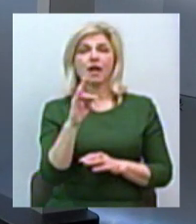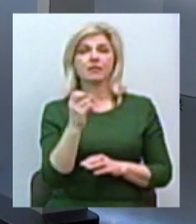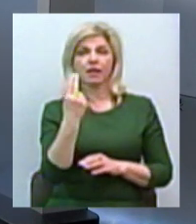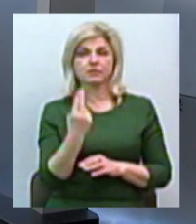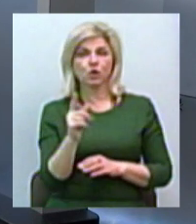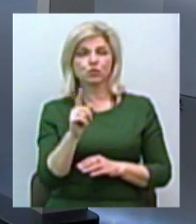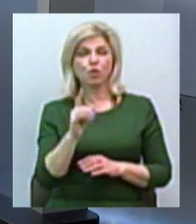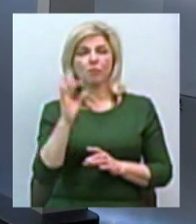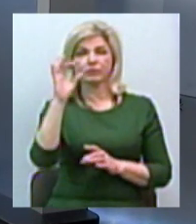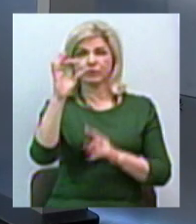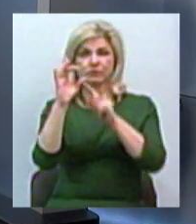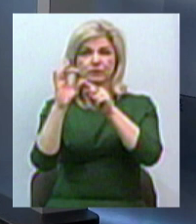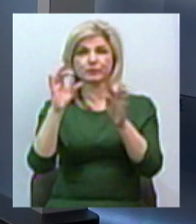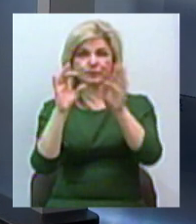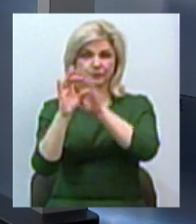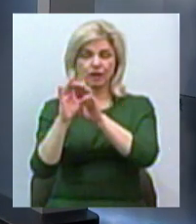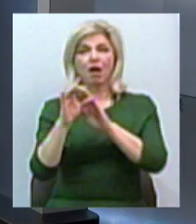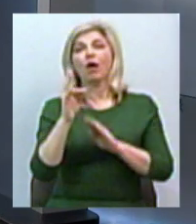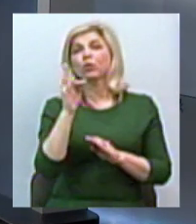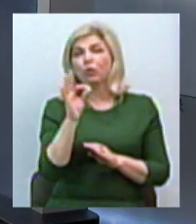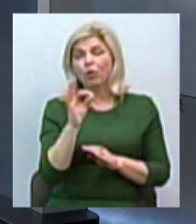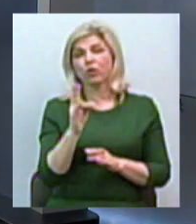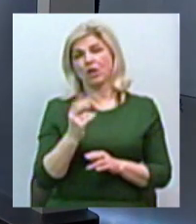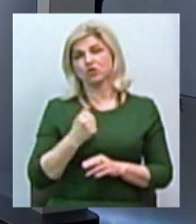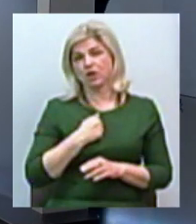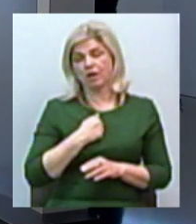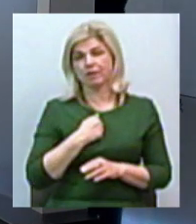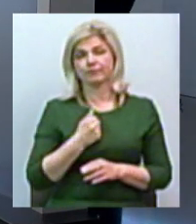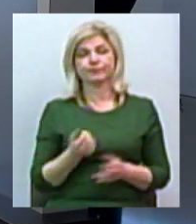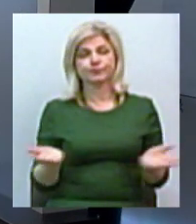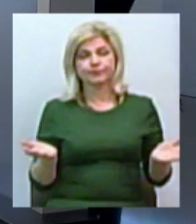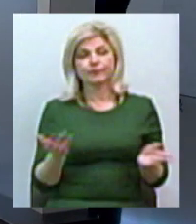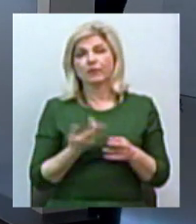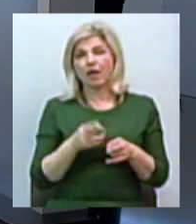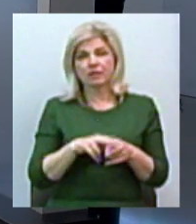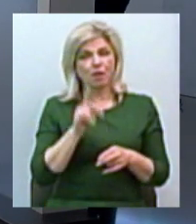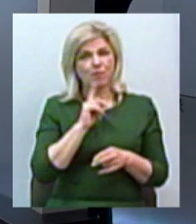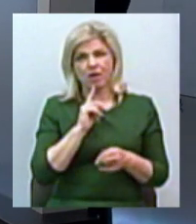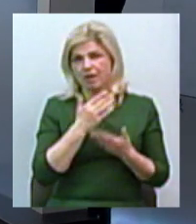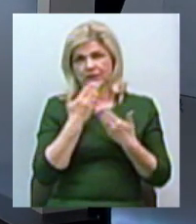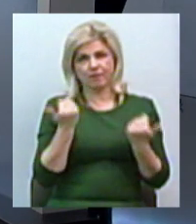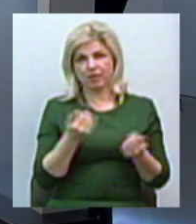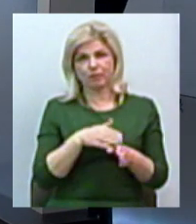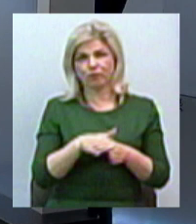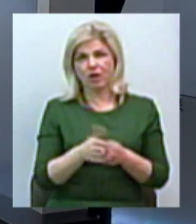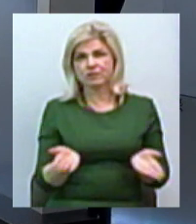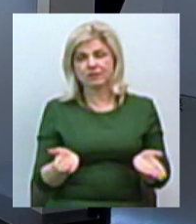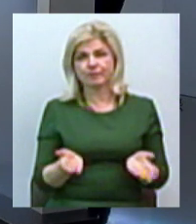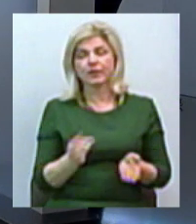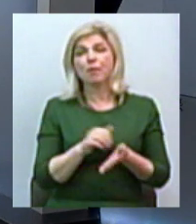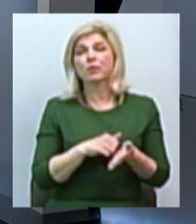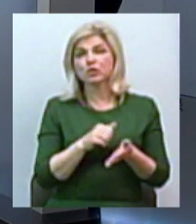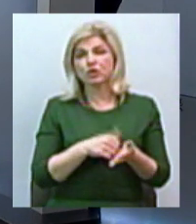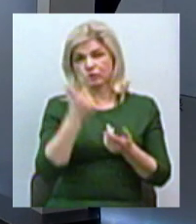білу пляму закрити. На жаль, цього поки що не відбувається. Причину